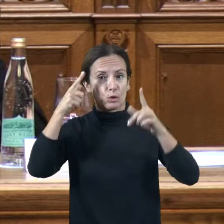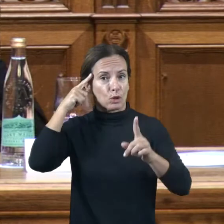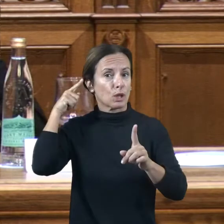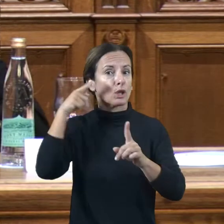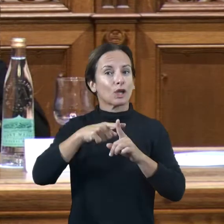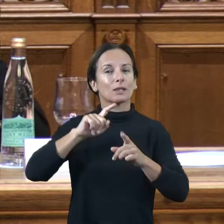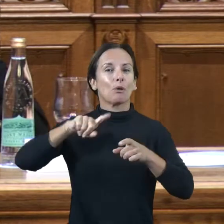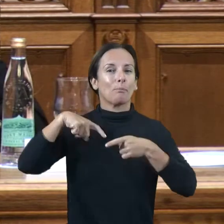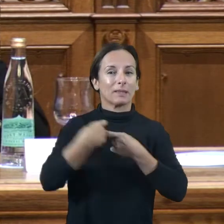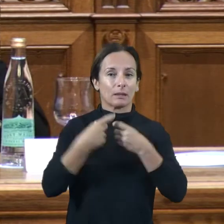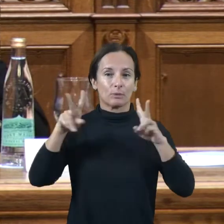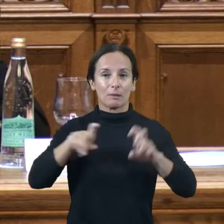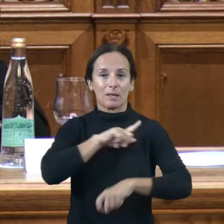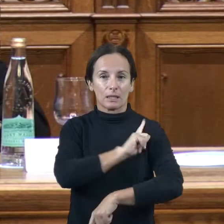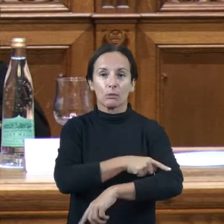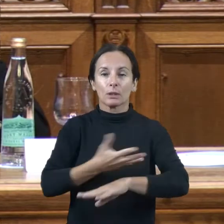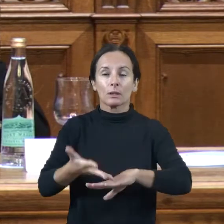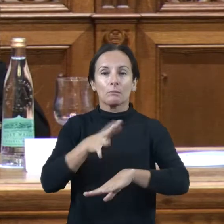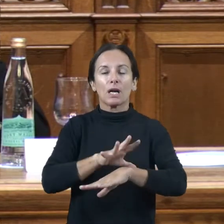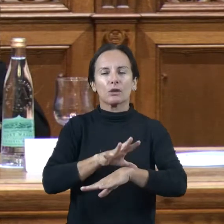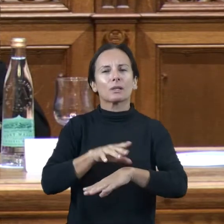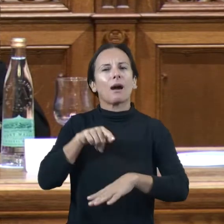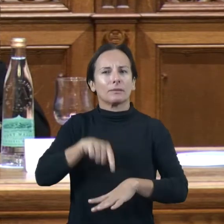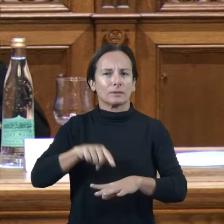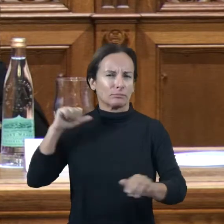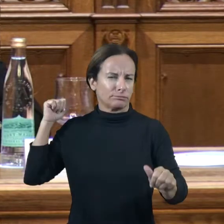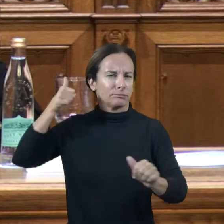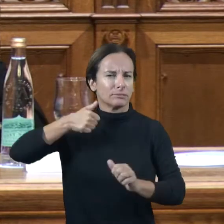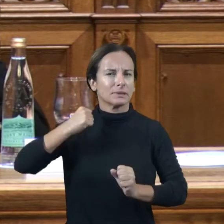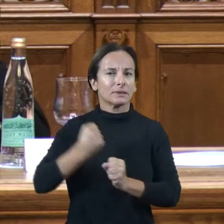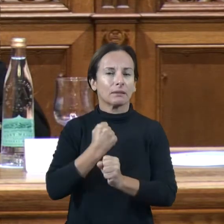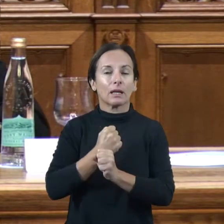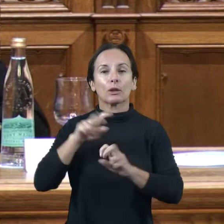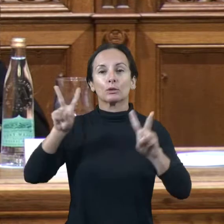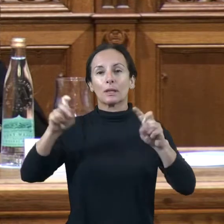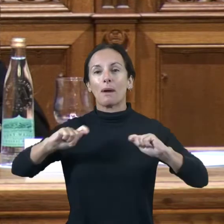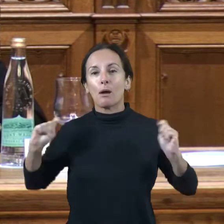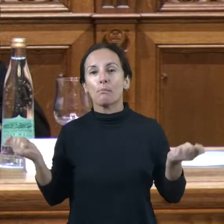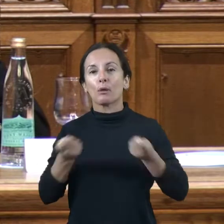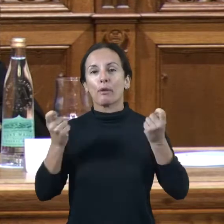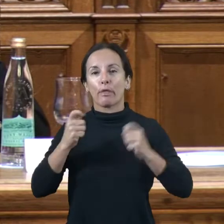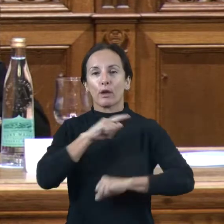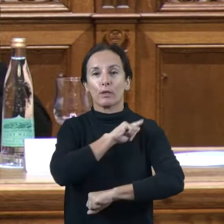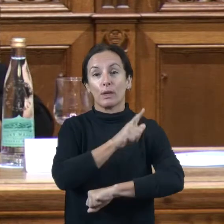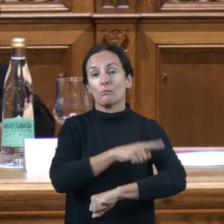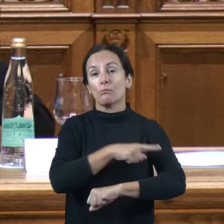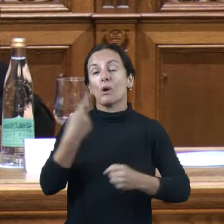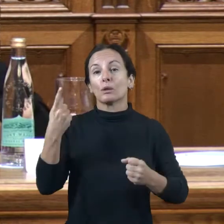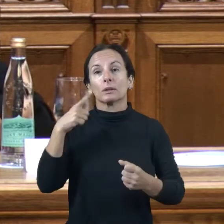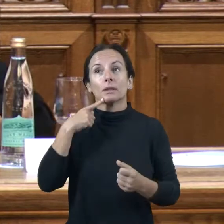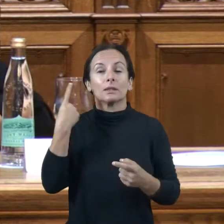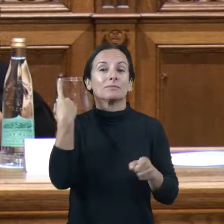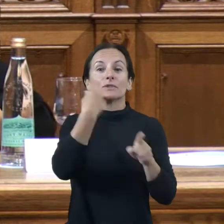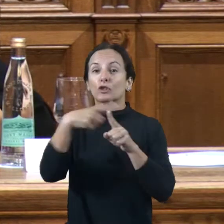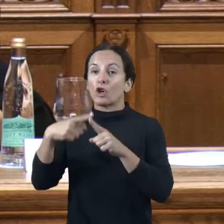de l'esport a Mallorca i, per tant, amb un llarg recorregut de feina en tot el que és la promoció de l'esport i tot el que tingui a veure amb l